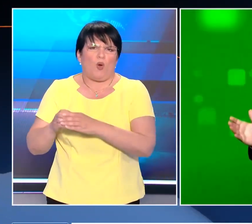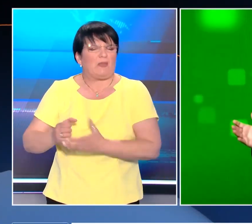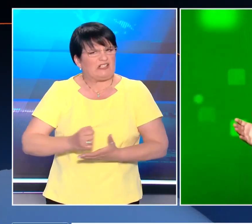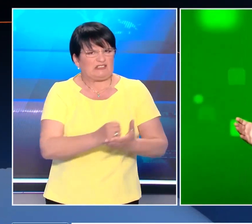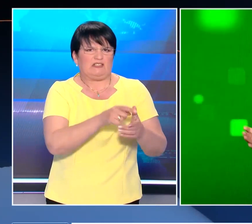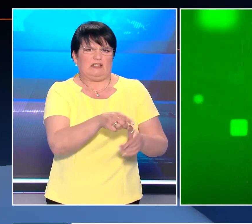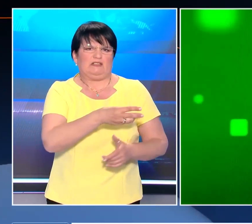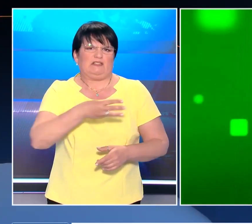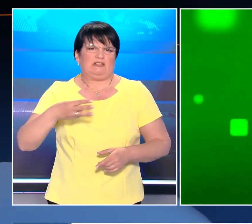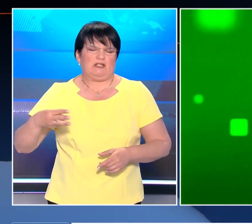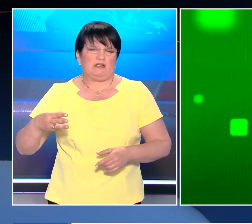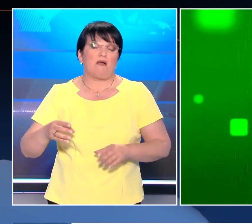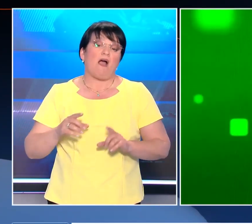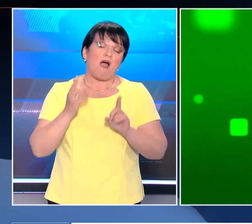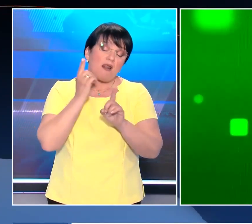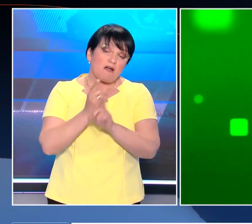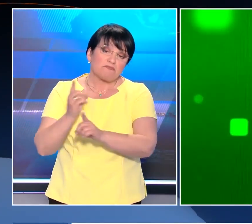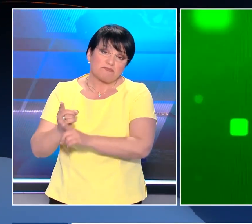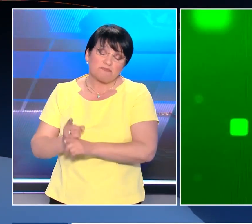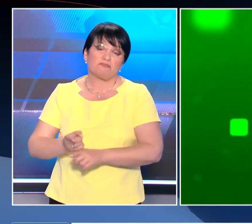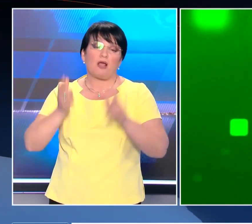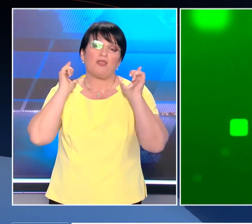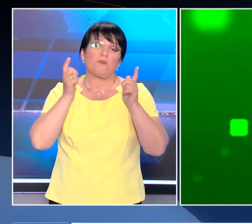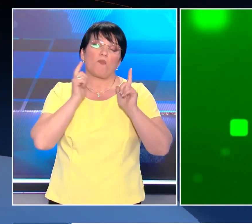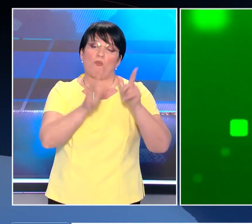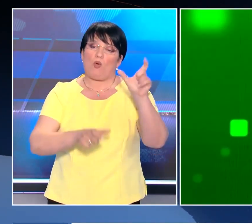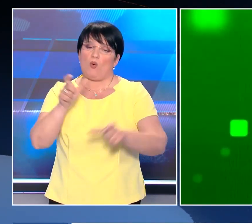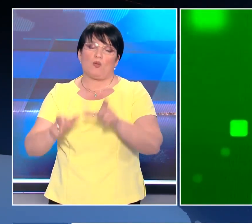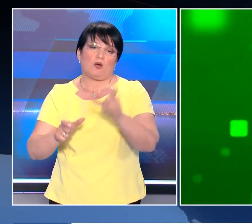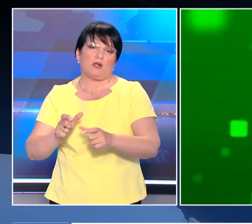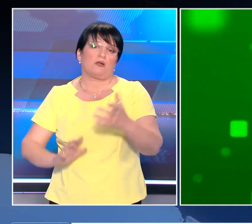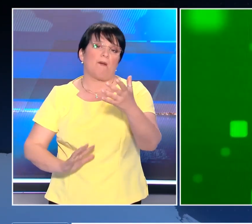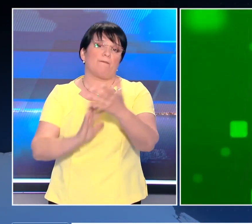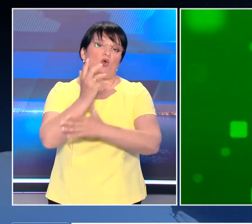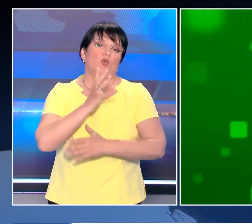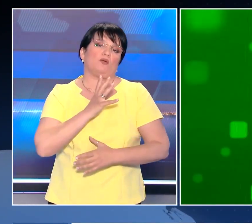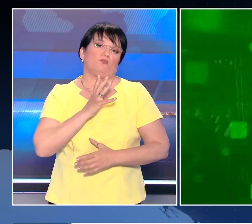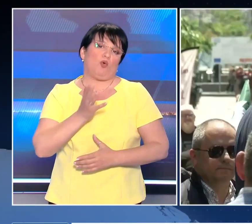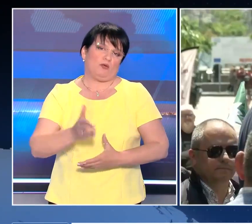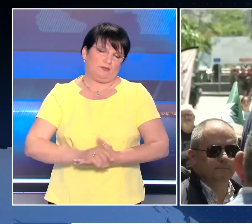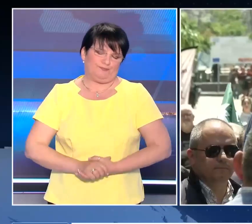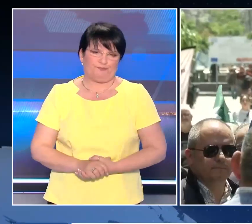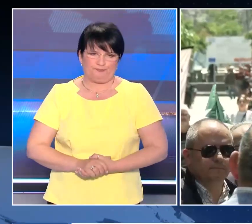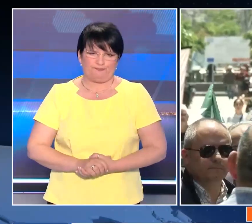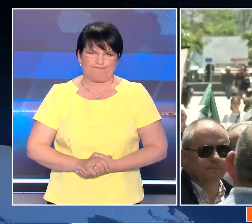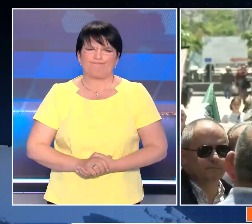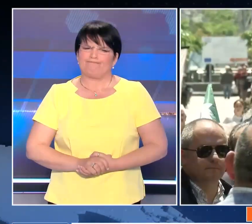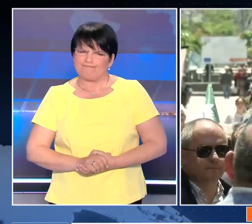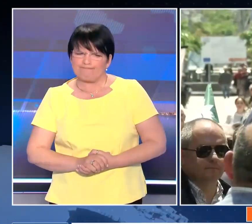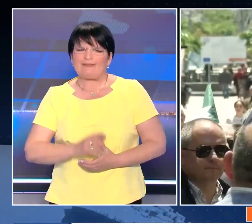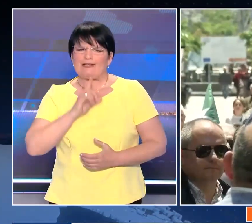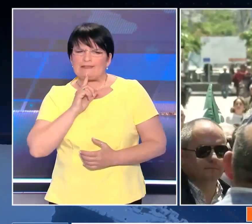κυρίως όμως να στηριχτεί από κάθε δημοκράτη και προοδευτικό πολίτη στον τόπο μας. Δυσεπίλητη